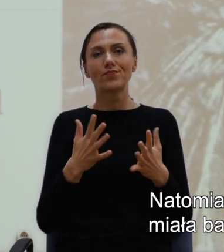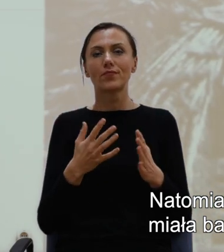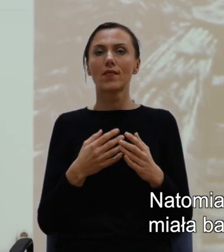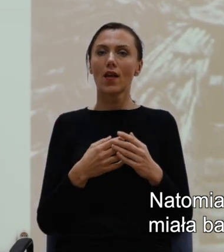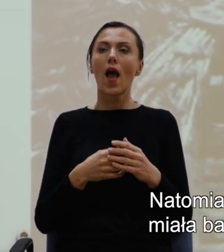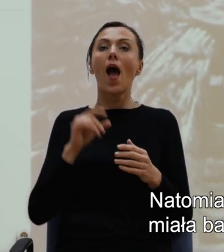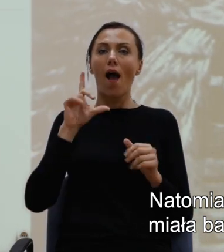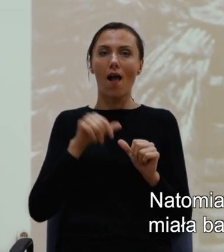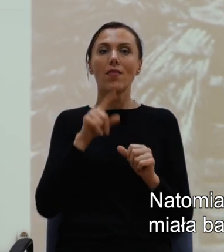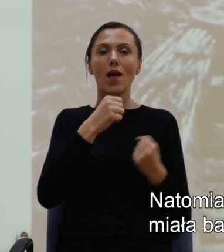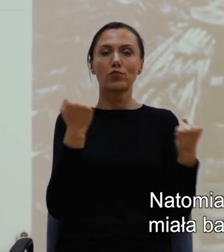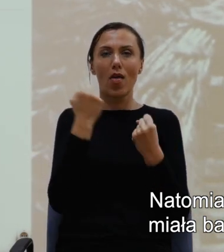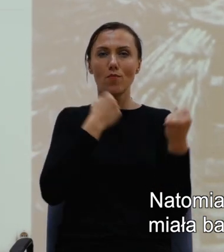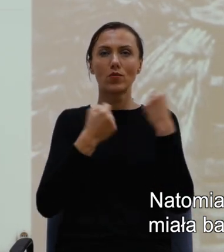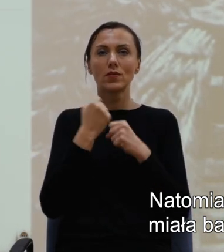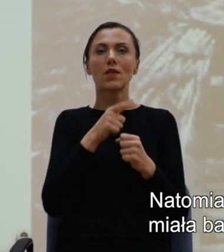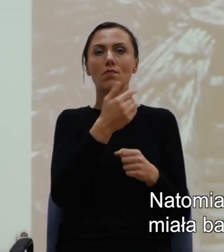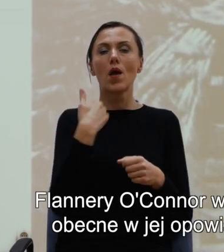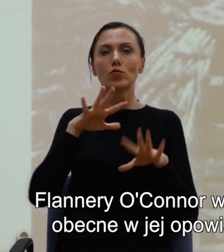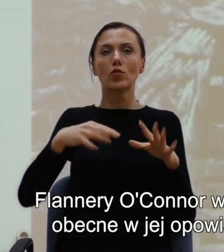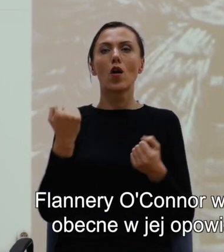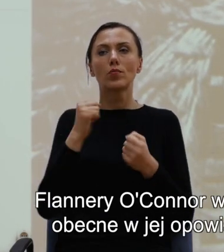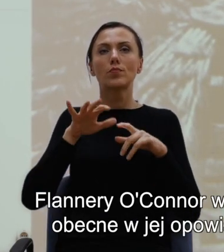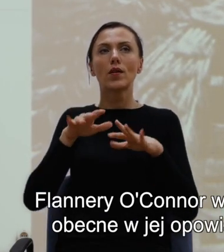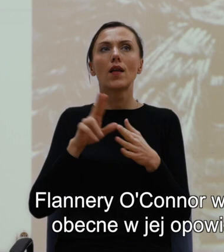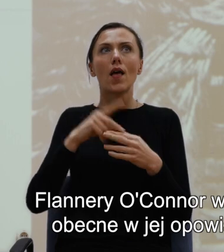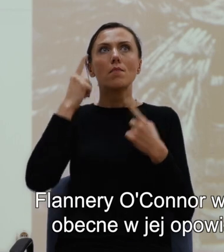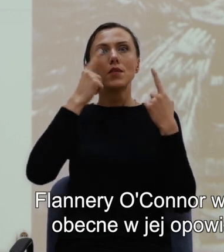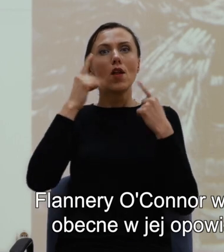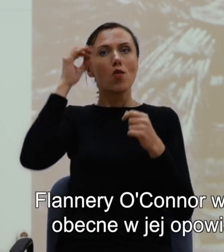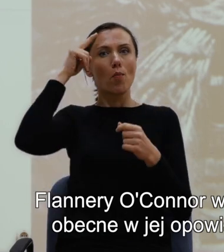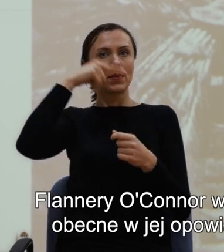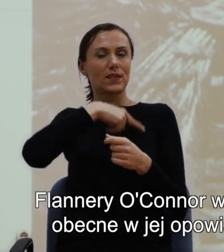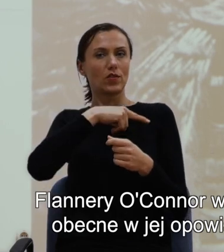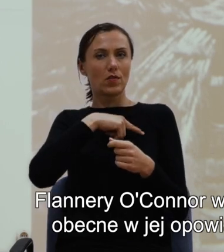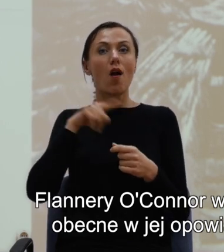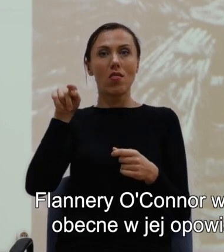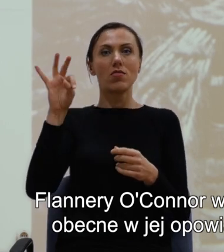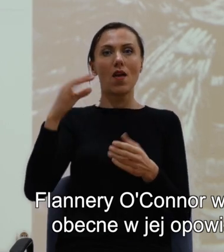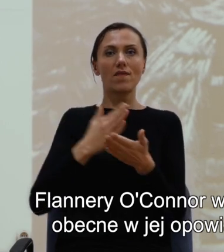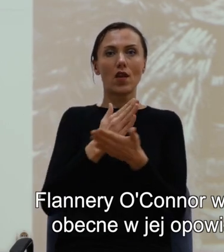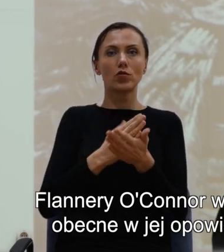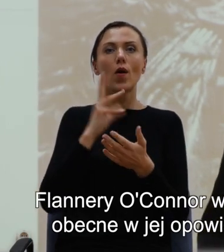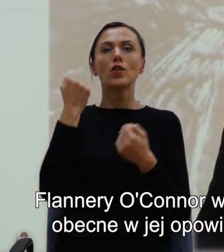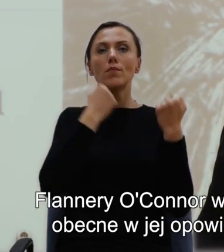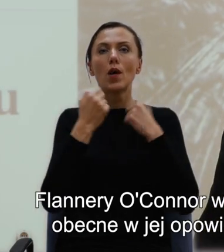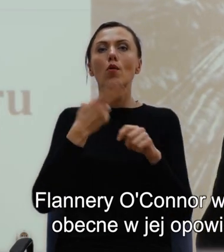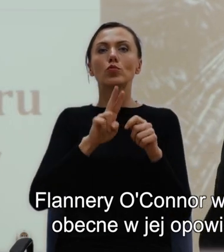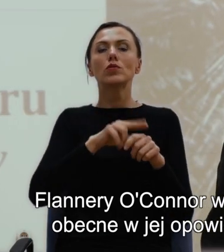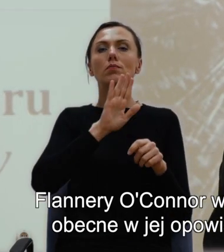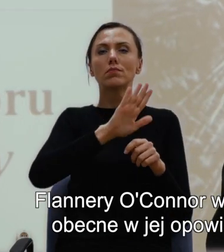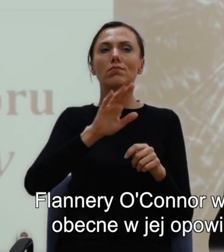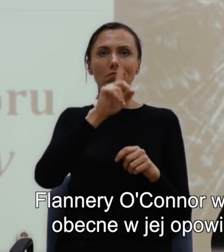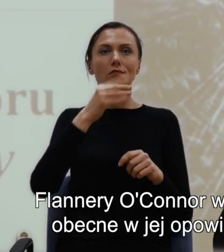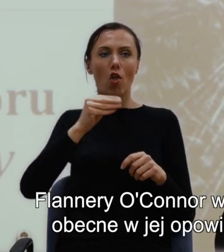istotne znaczenie metafizyczne. Flannery O'Connor wierzyła, że przemoc, które doświadczają postacie